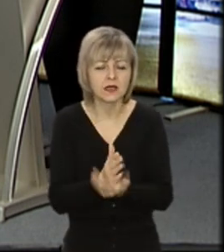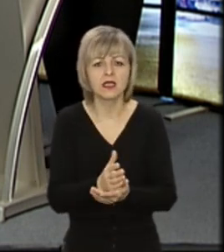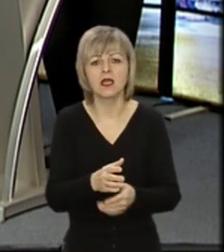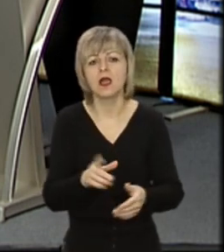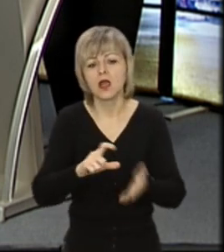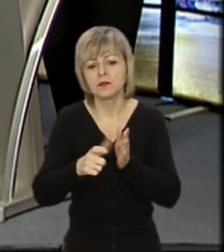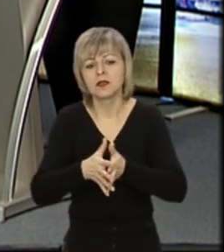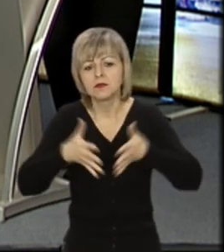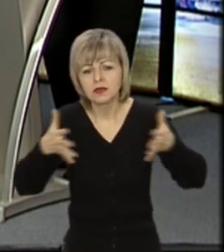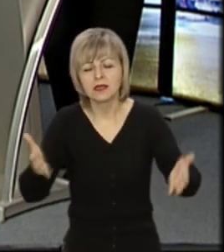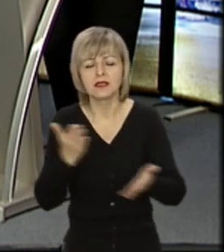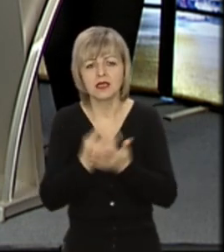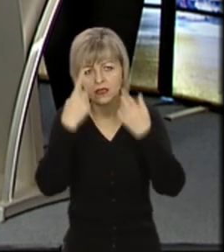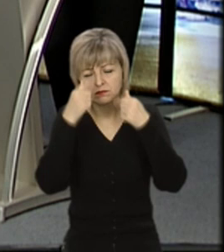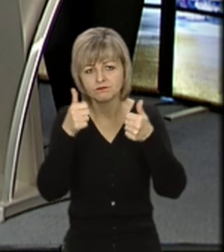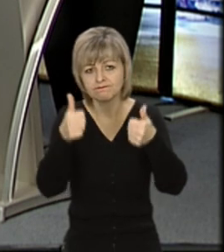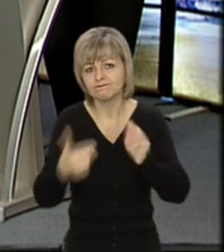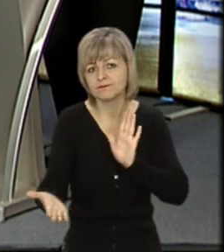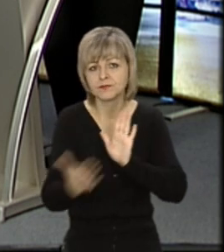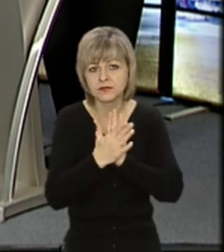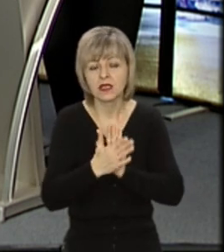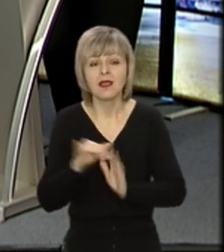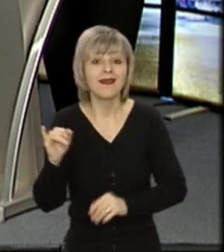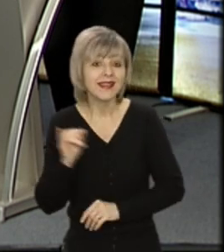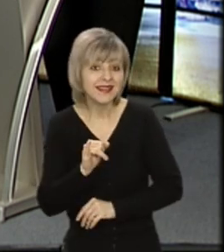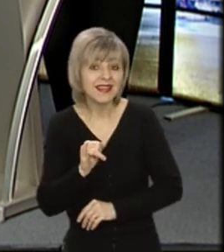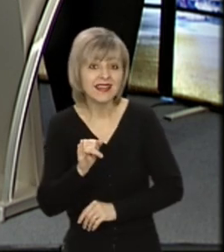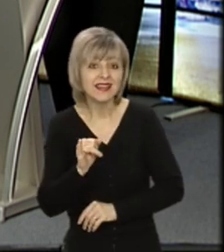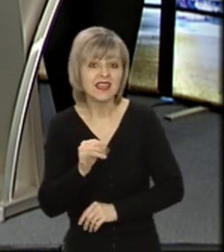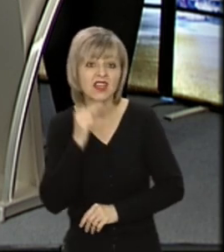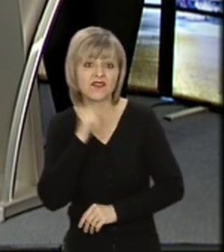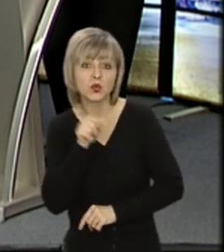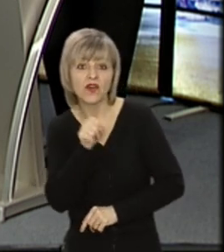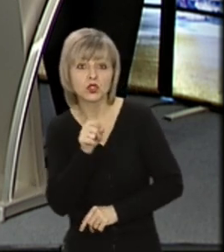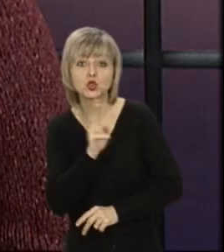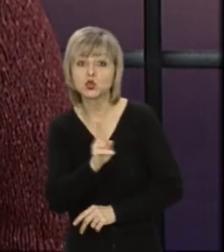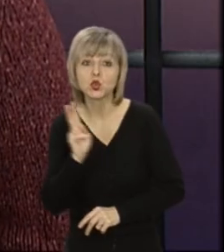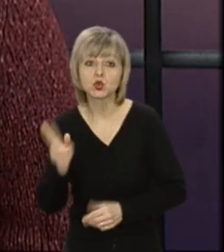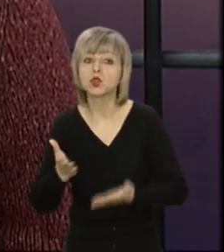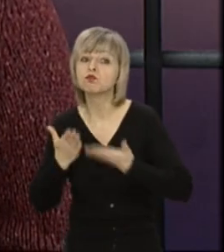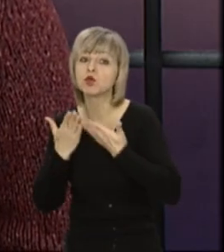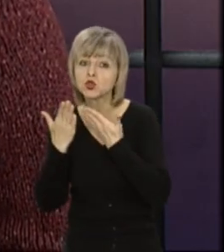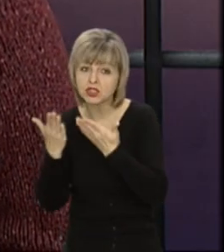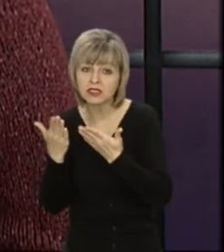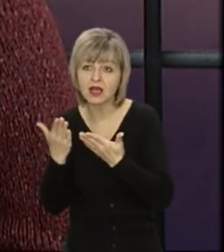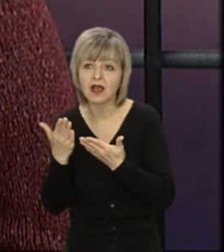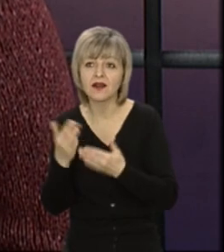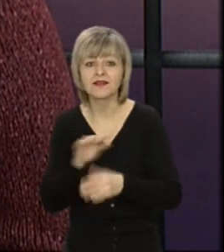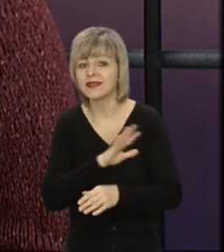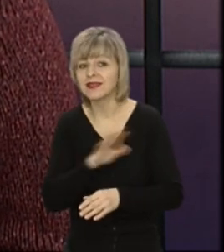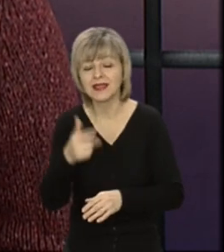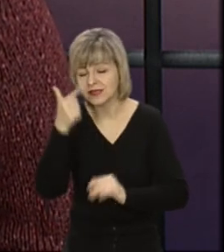умови, є інформування, то вже ставити йому в вину те, що хтось почитав, ну, десь не